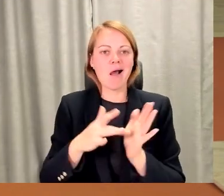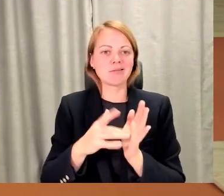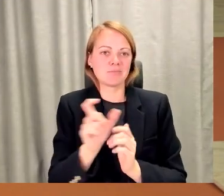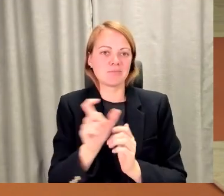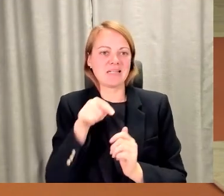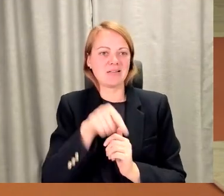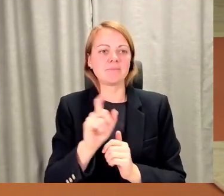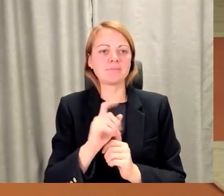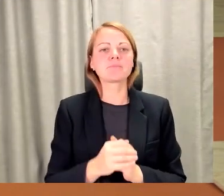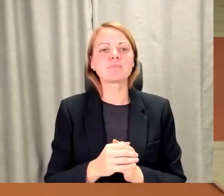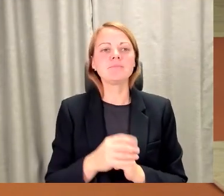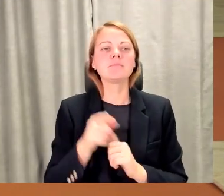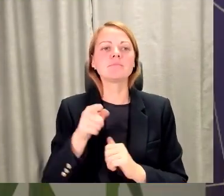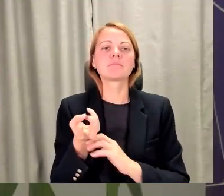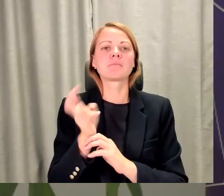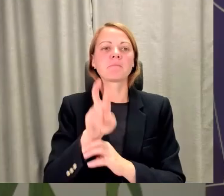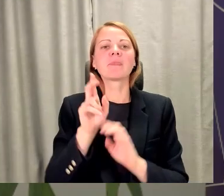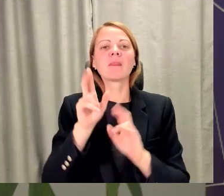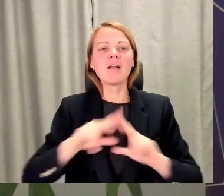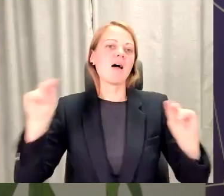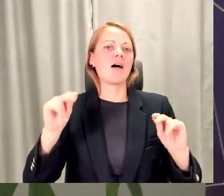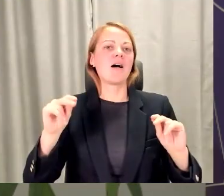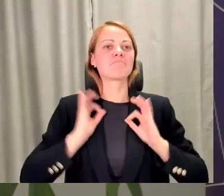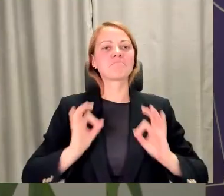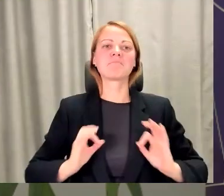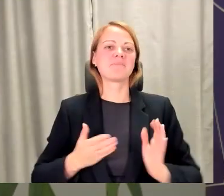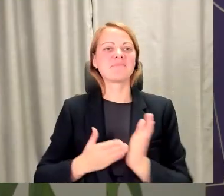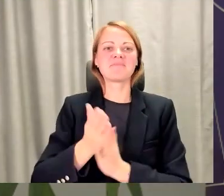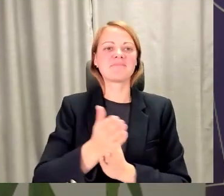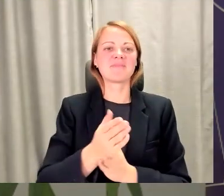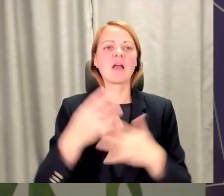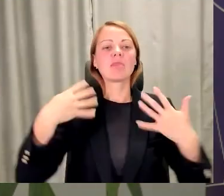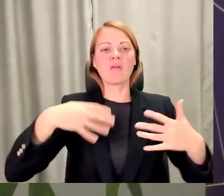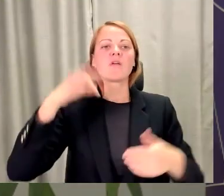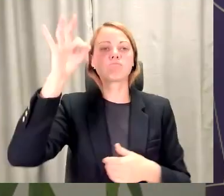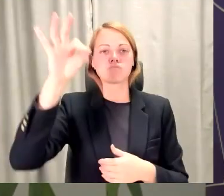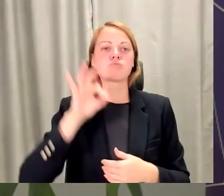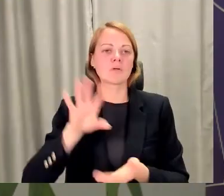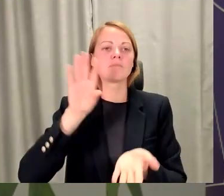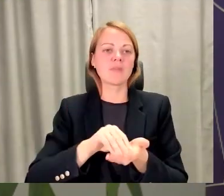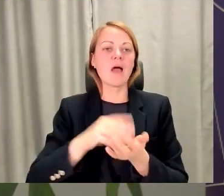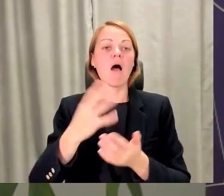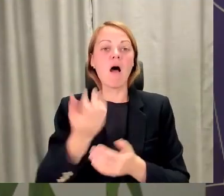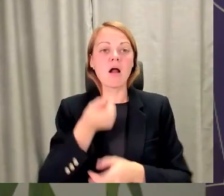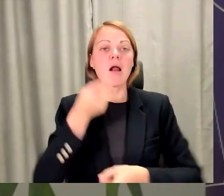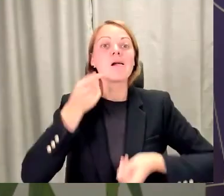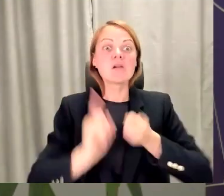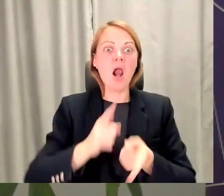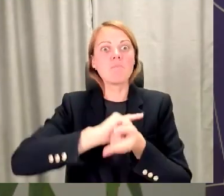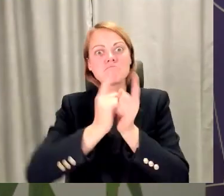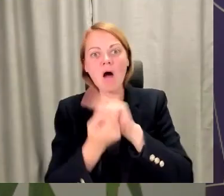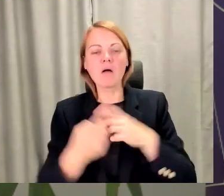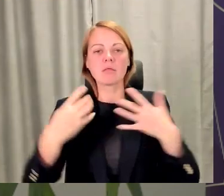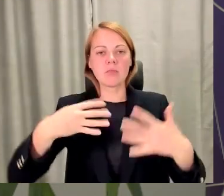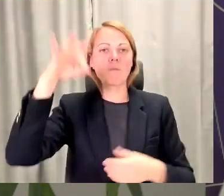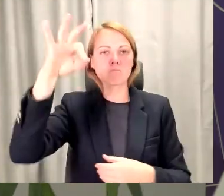laimīgi? Manā praksē 90% ar reālām izmaiņām, reālām pārmaiņām,